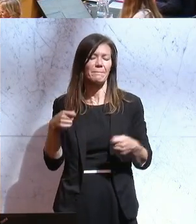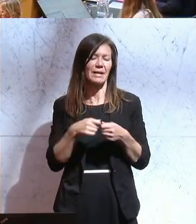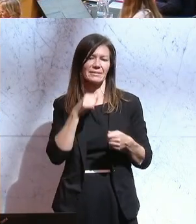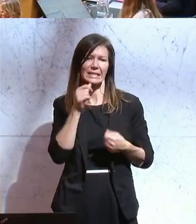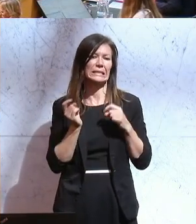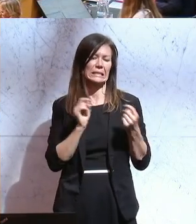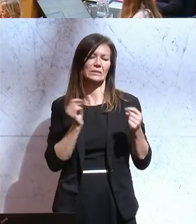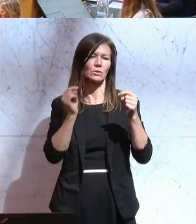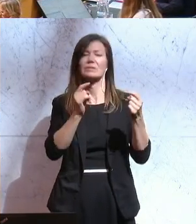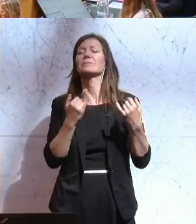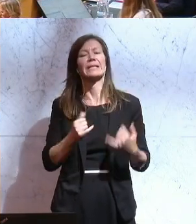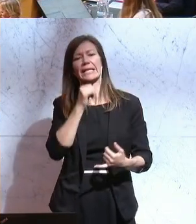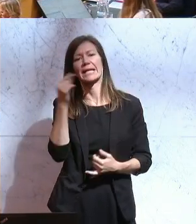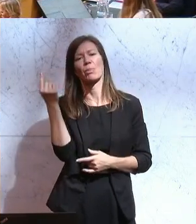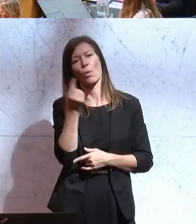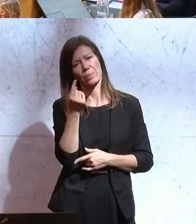Debatte darauf hinweisen und Sie aufmerksam machen. Vielen Vielen